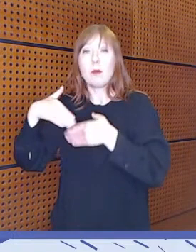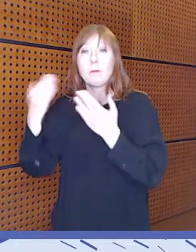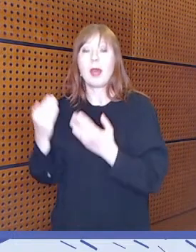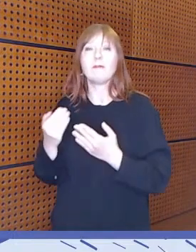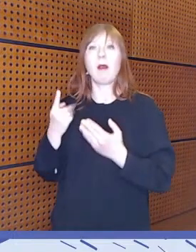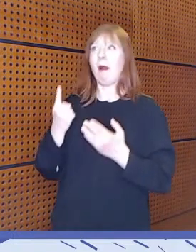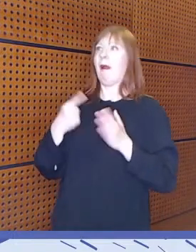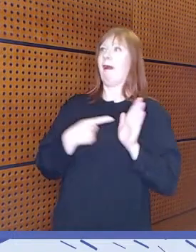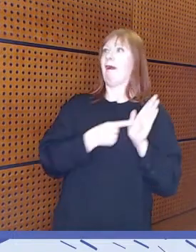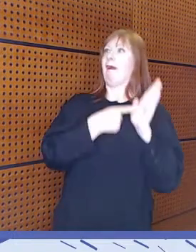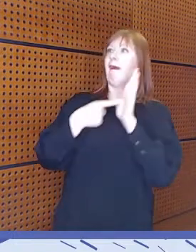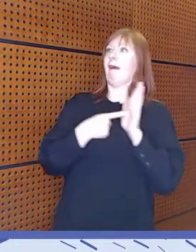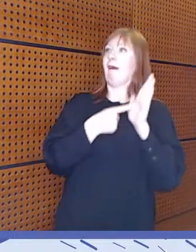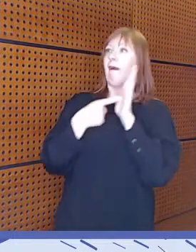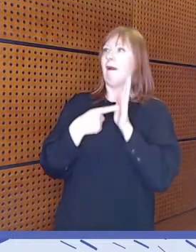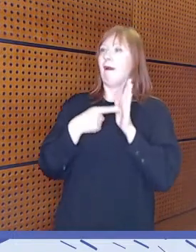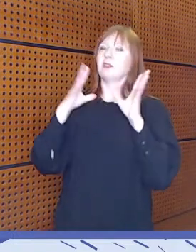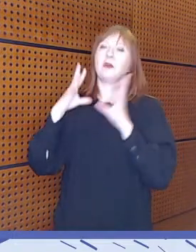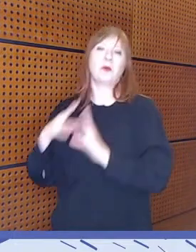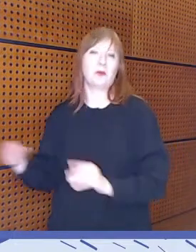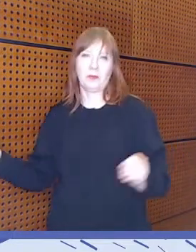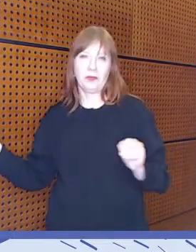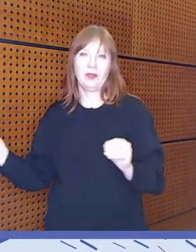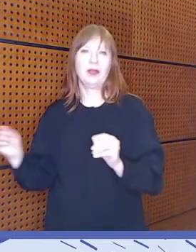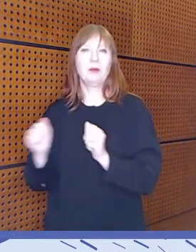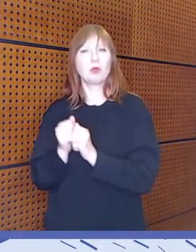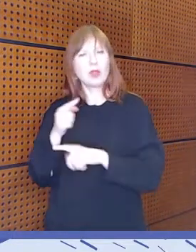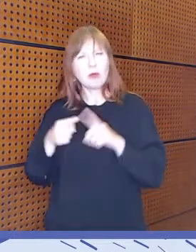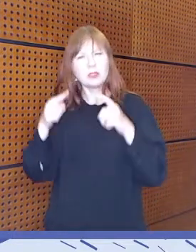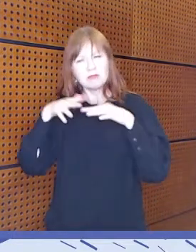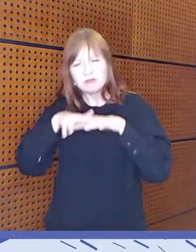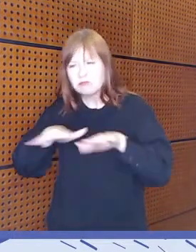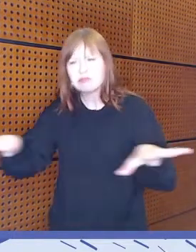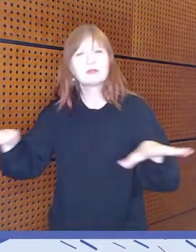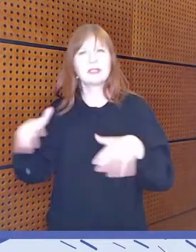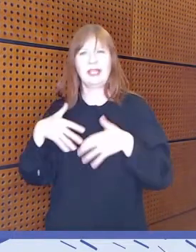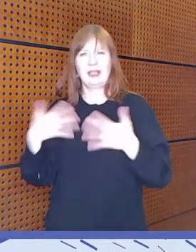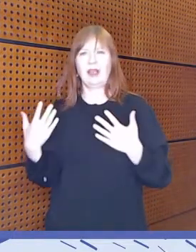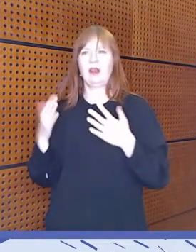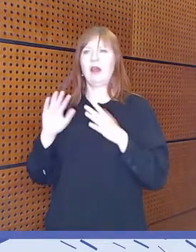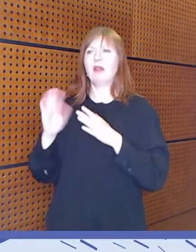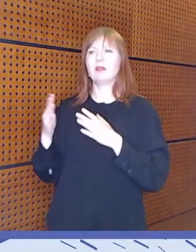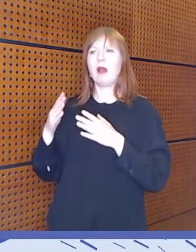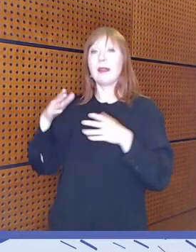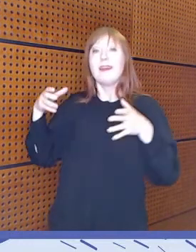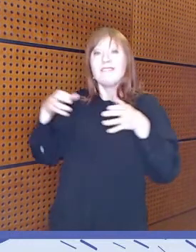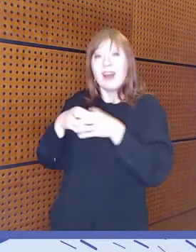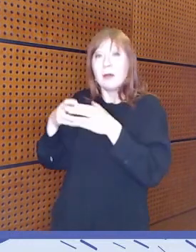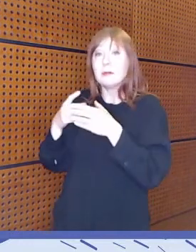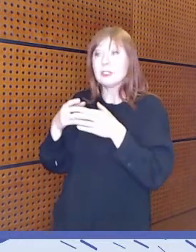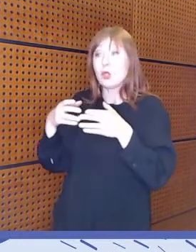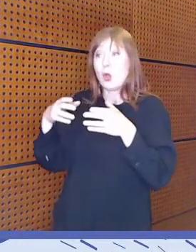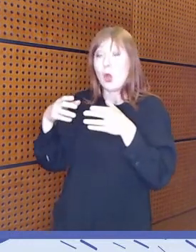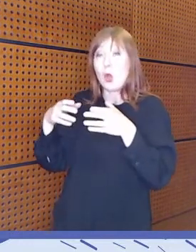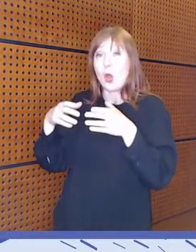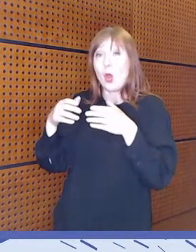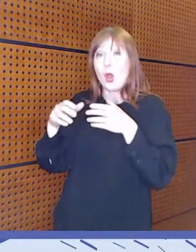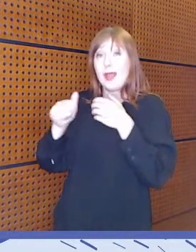lailla sellaista valtavirtaistettua. Tai että eri väestöryhmän edustajat ei pääse millään lailla moninaisissa